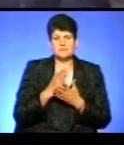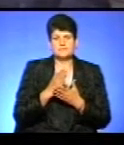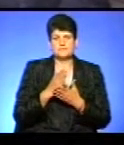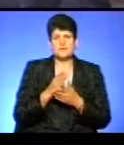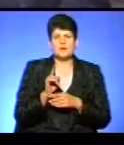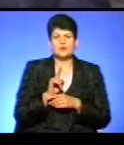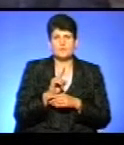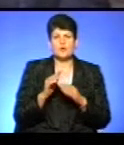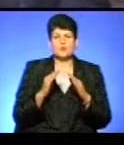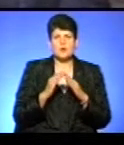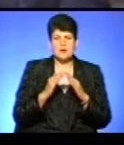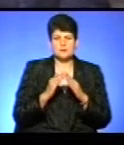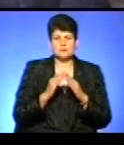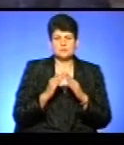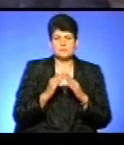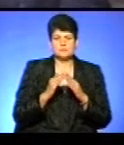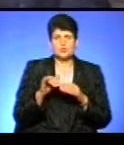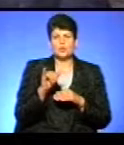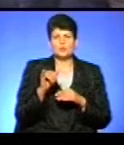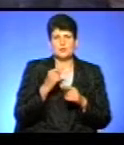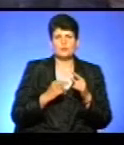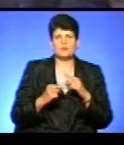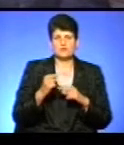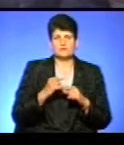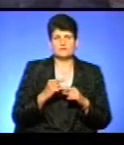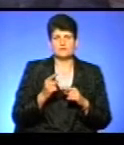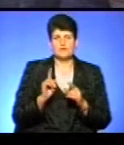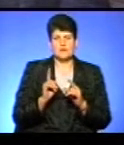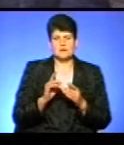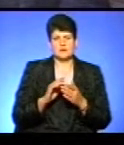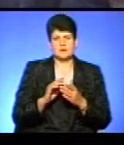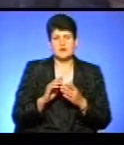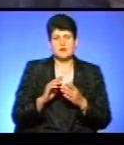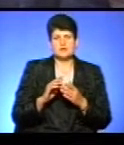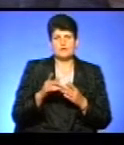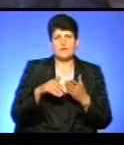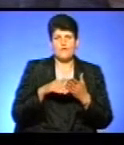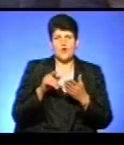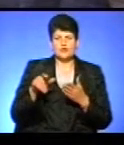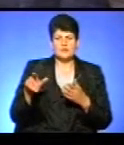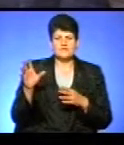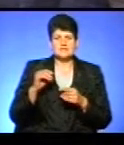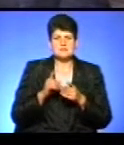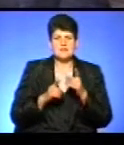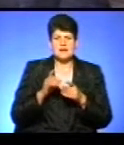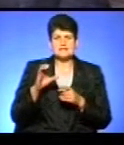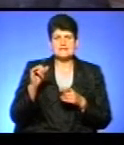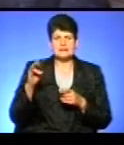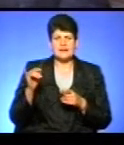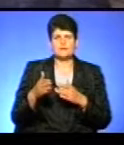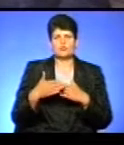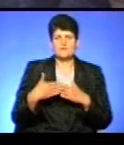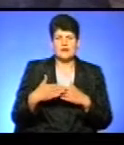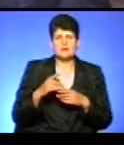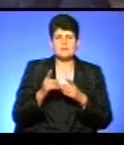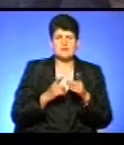нормальну хату і куди повернутися, нормальну хату. Так що волонтери там все міняють, сантехніку міняють, двері міняють,